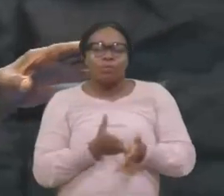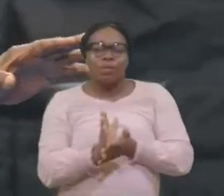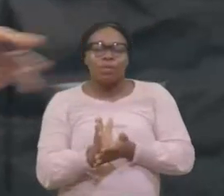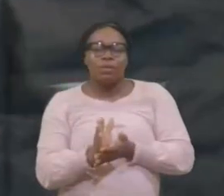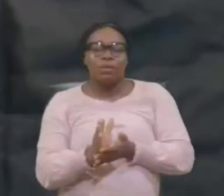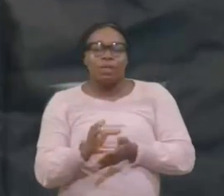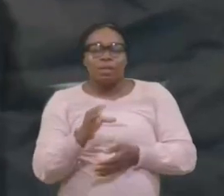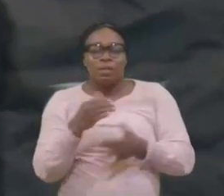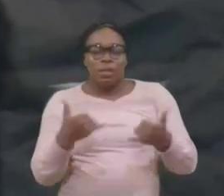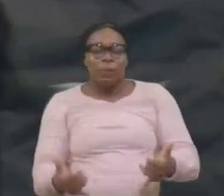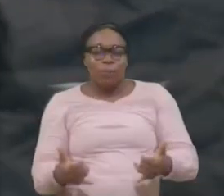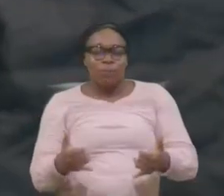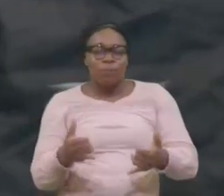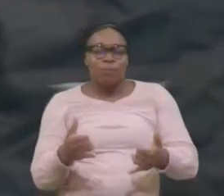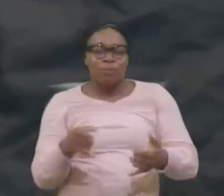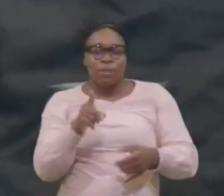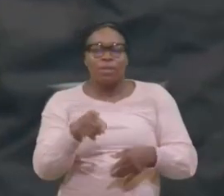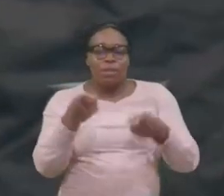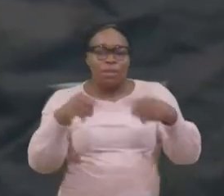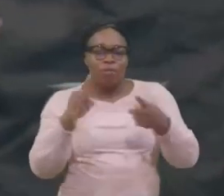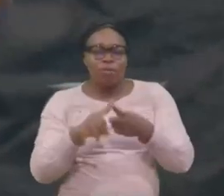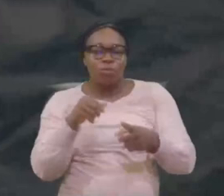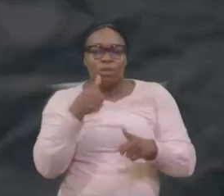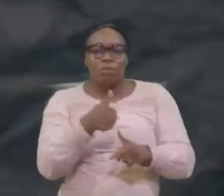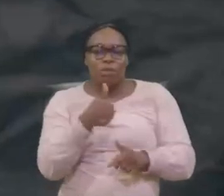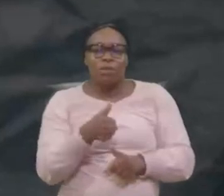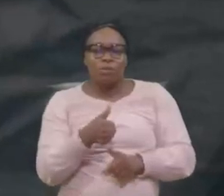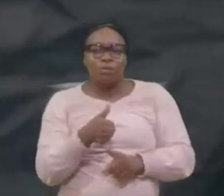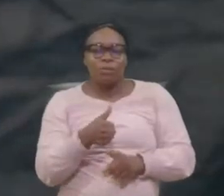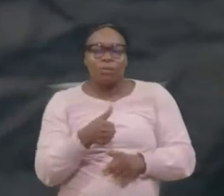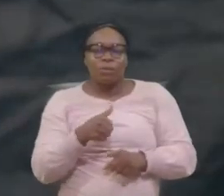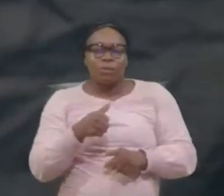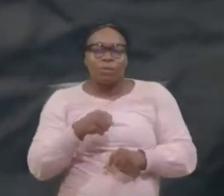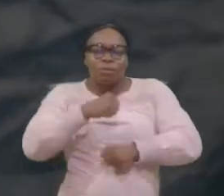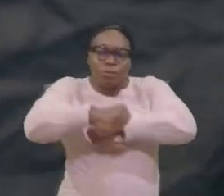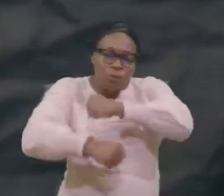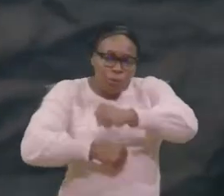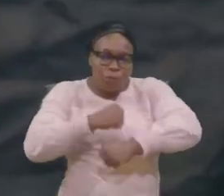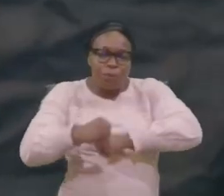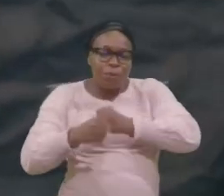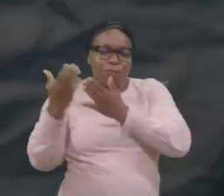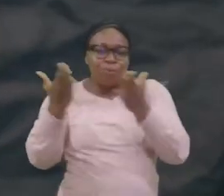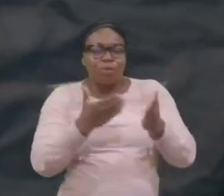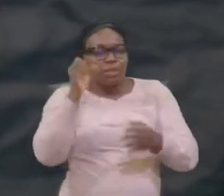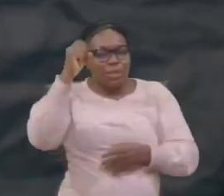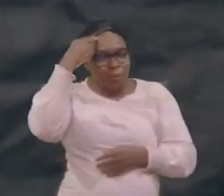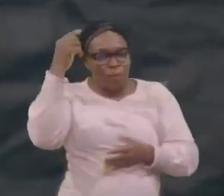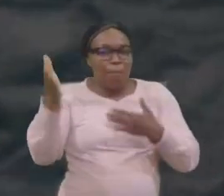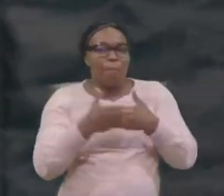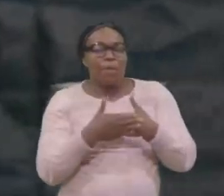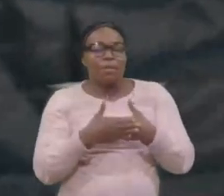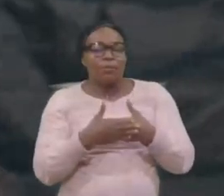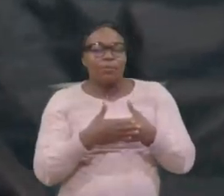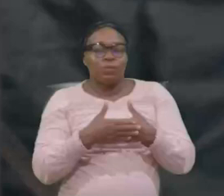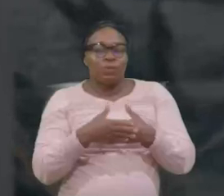Maintenant, il est entré en lui-même. La souffrance a ramené son cerveau.